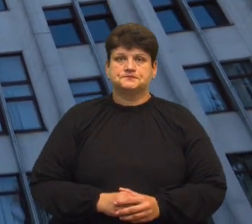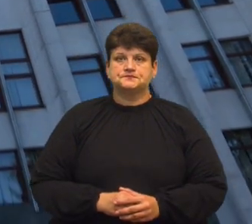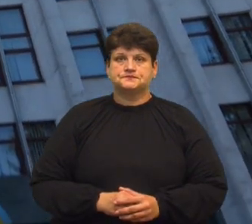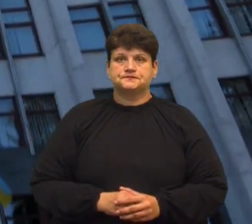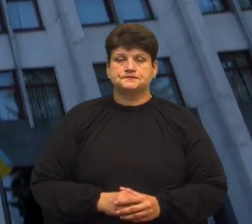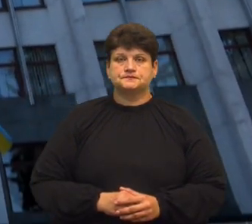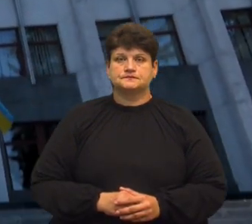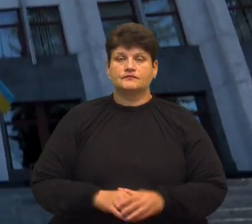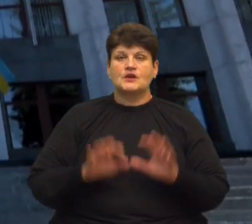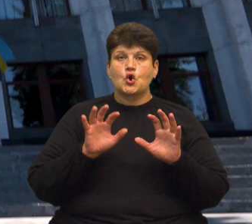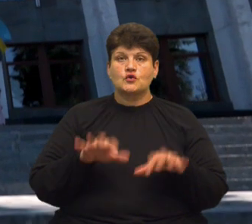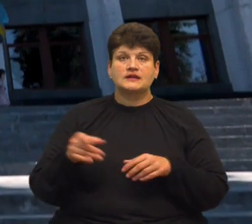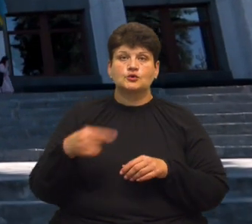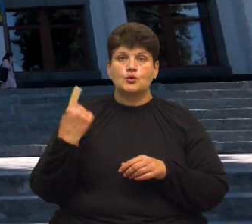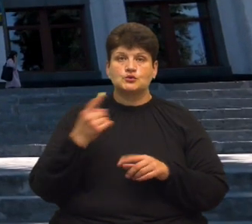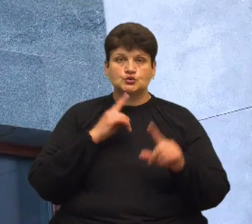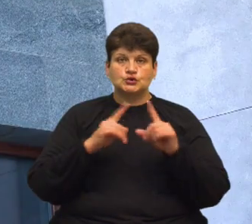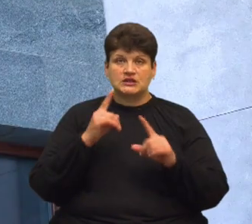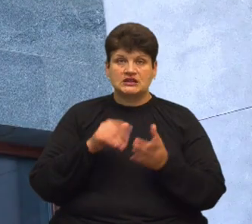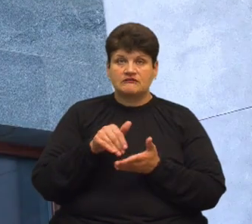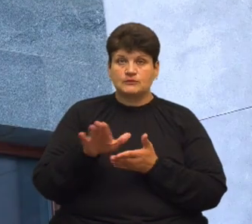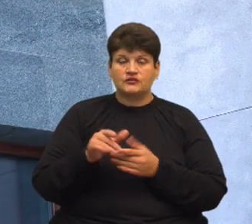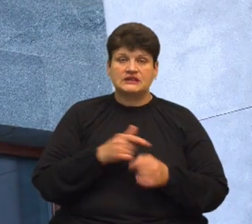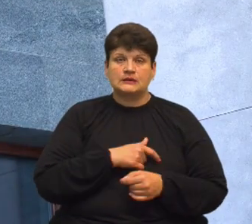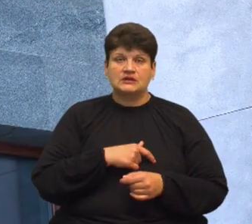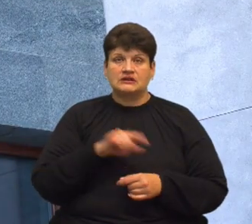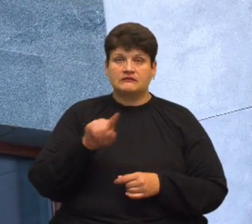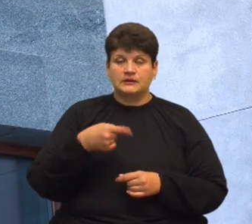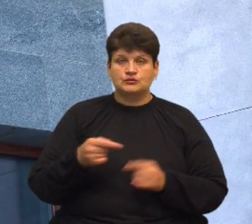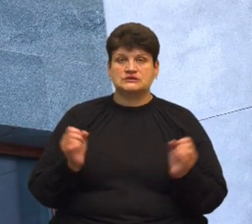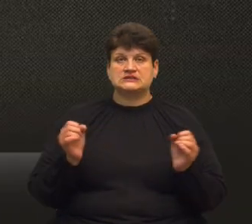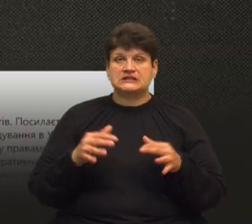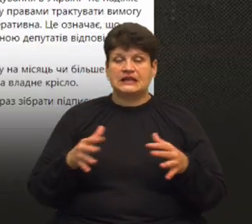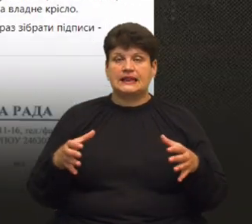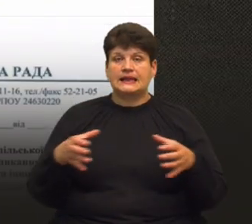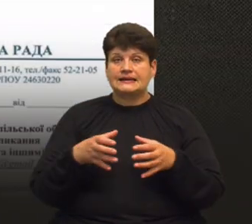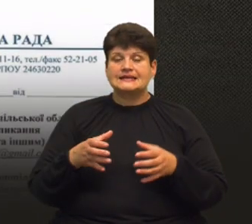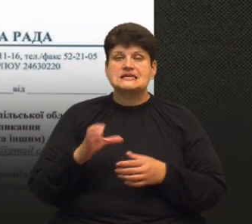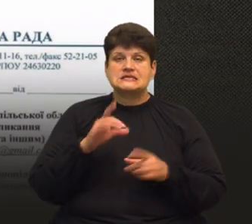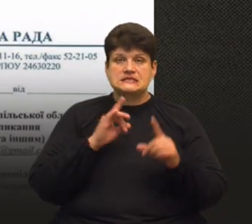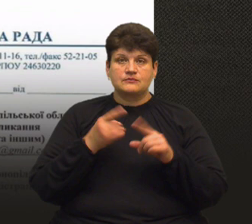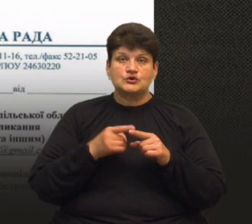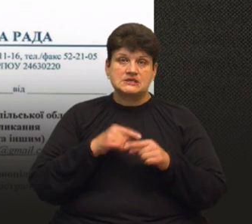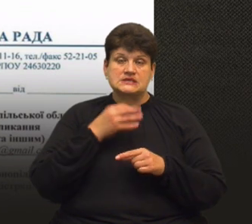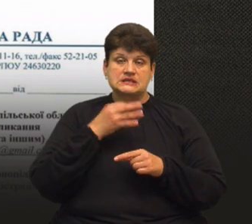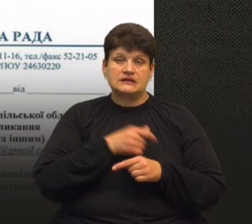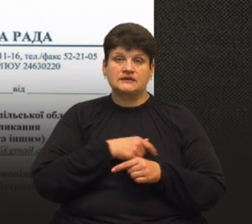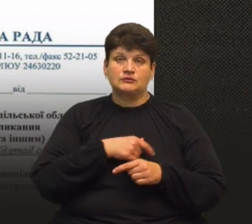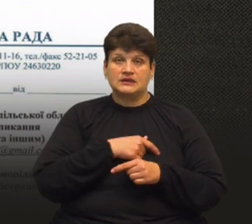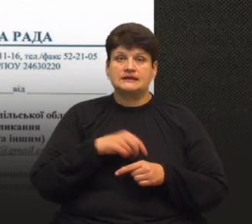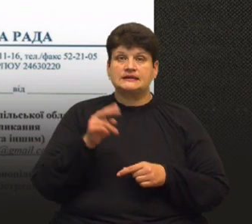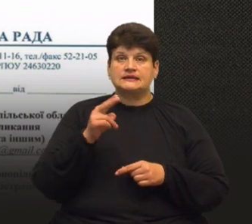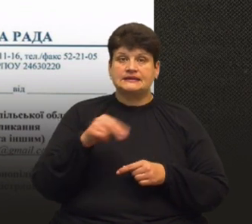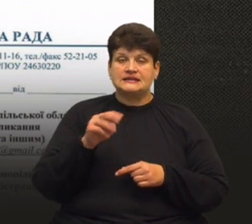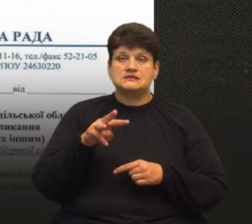Голова Тернопільської обласної ради відмовив депутатам на вимогу скликати сесію. Про це у соцмережі повідомив депутат Денис Милий.